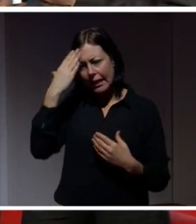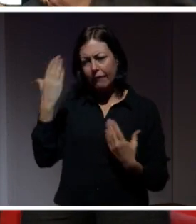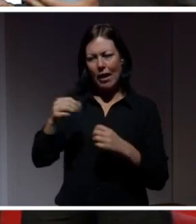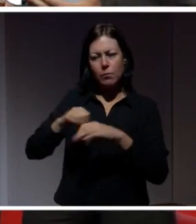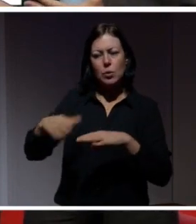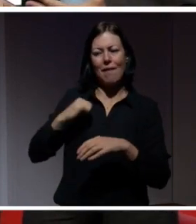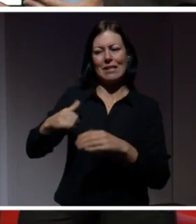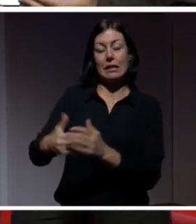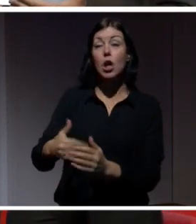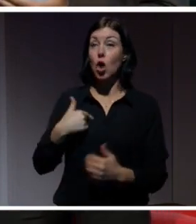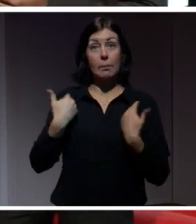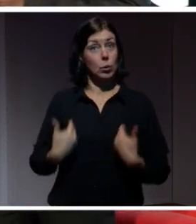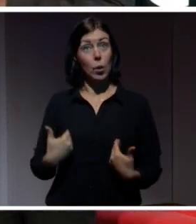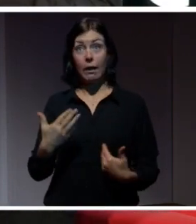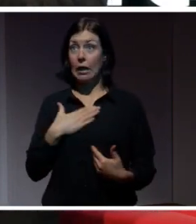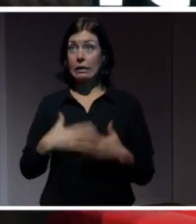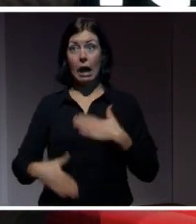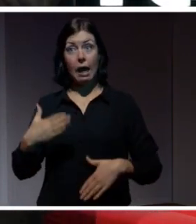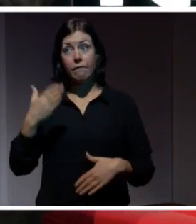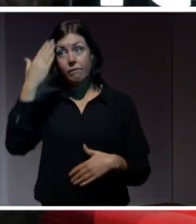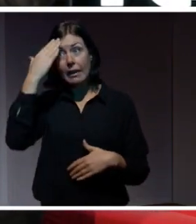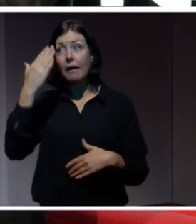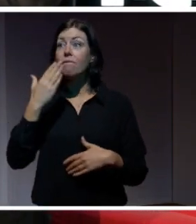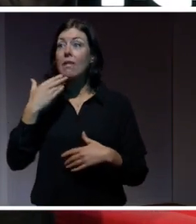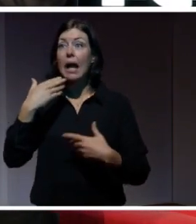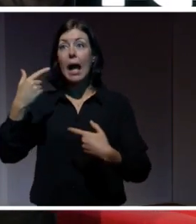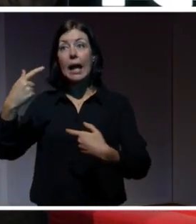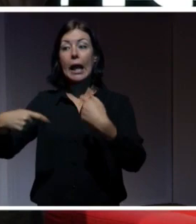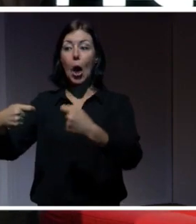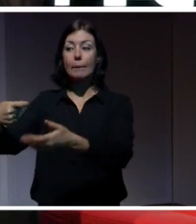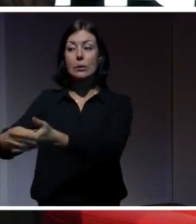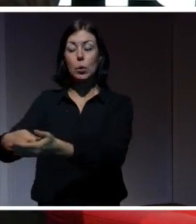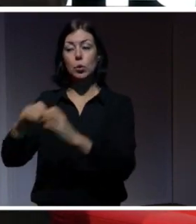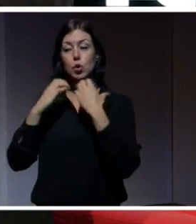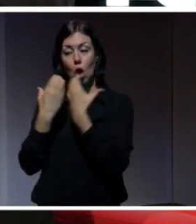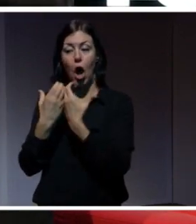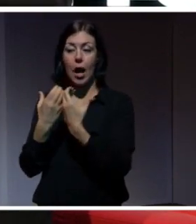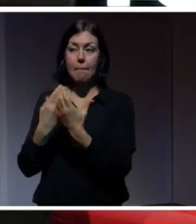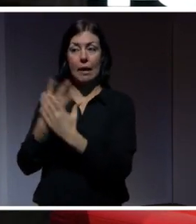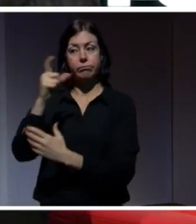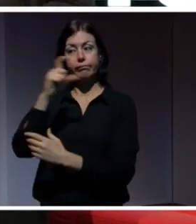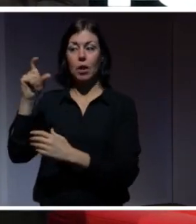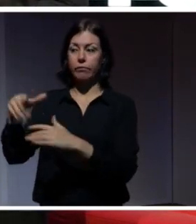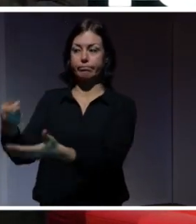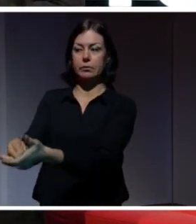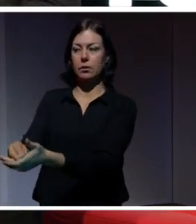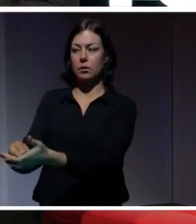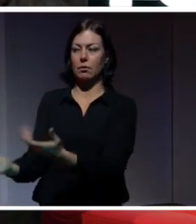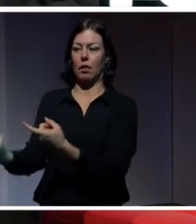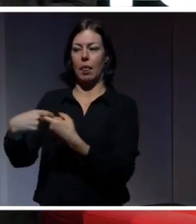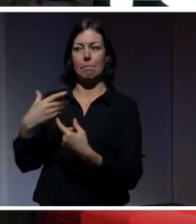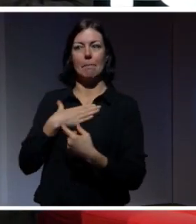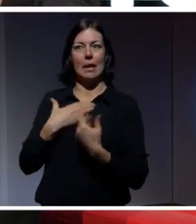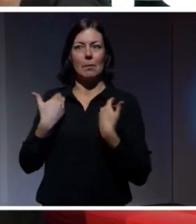Och personligen skulle jag jättegärna vilja veta till exempel vilka reklambeslut har sociala medierna fattat baserat på min personliga information.